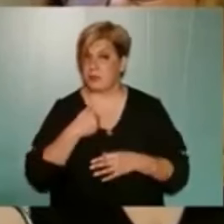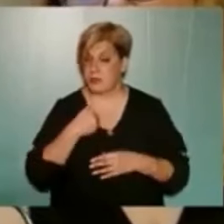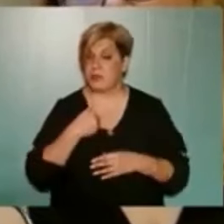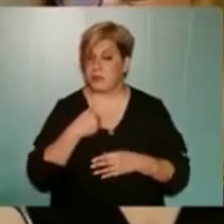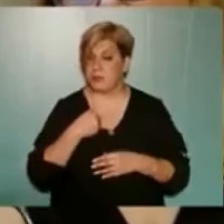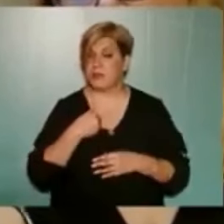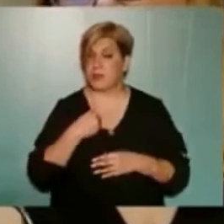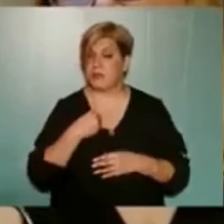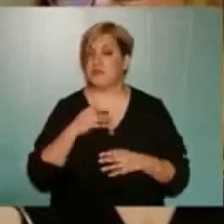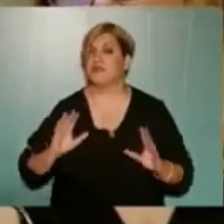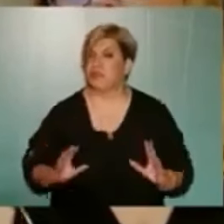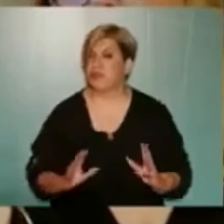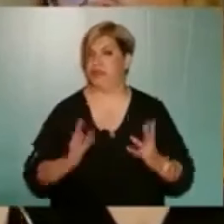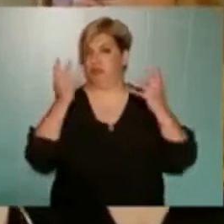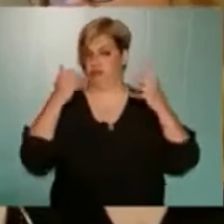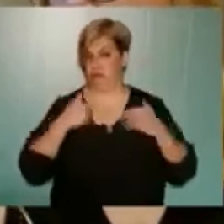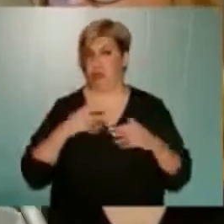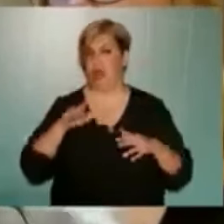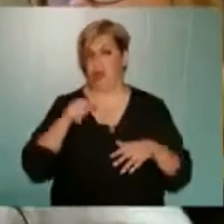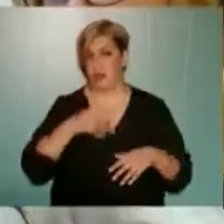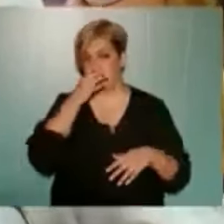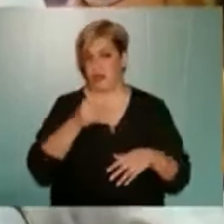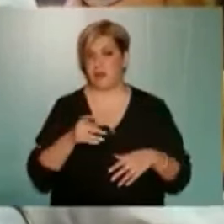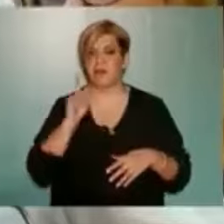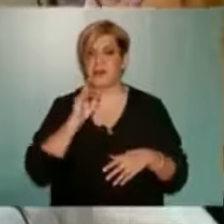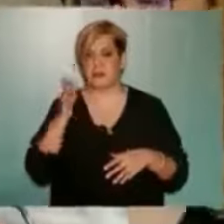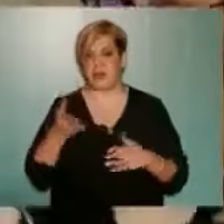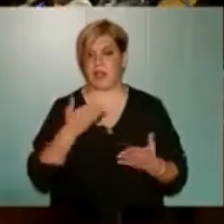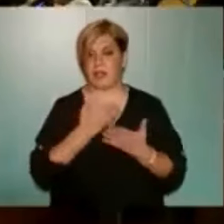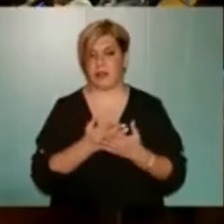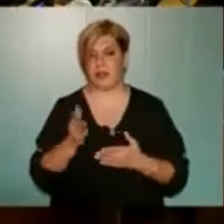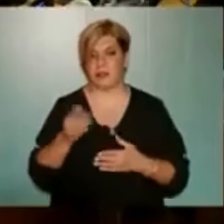είμαστε στις κινητοποίησεις. Αυτά και να πούμε λιγάκι τα ετήμα.